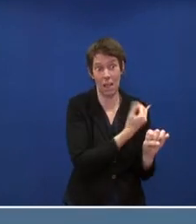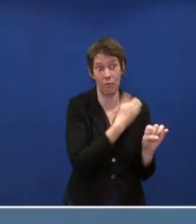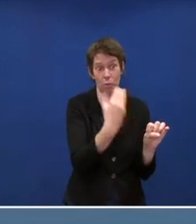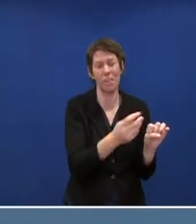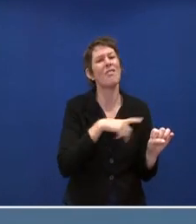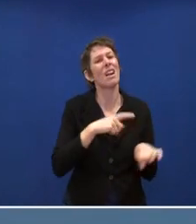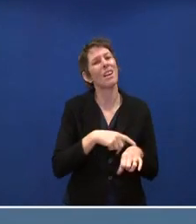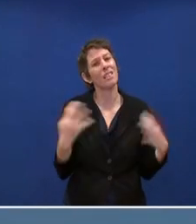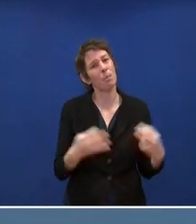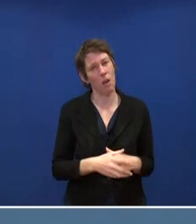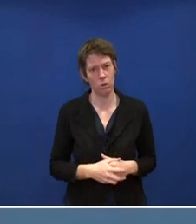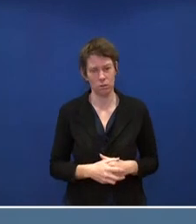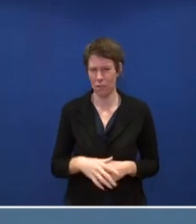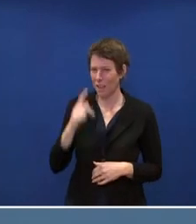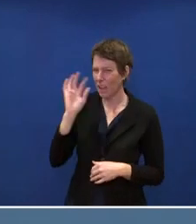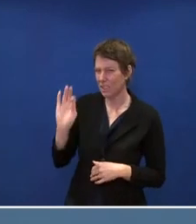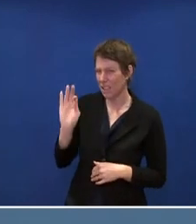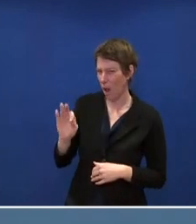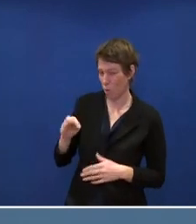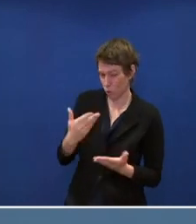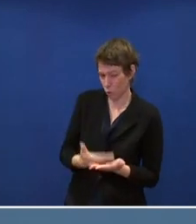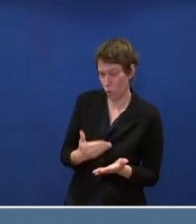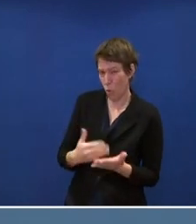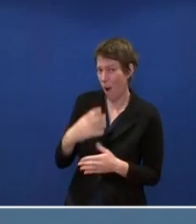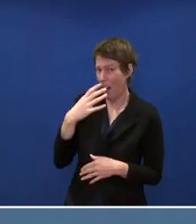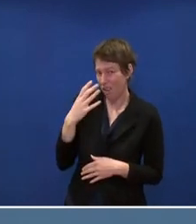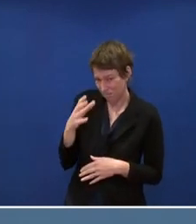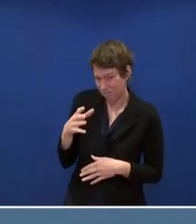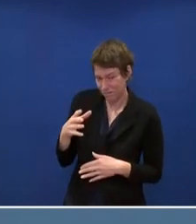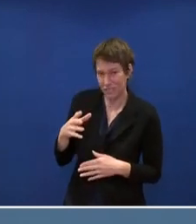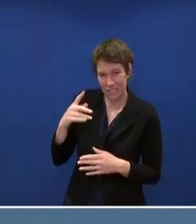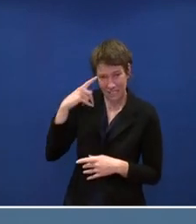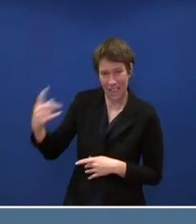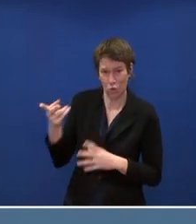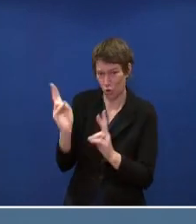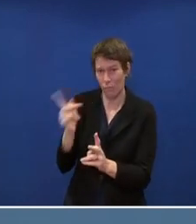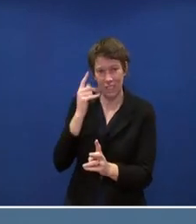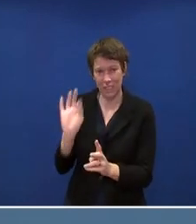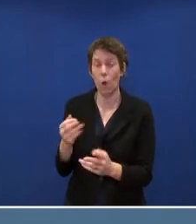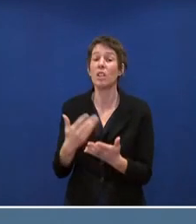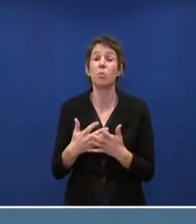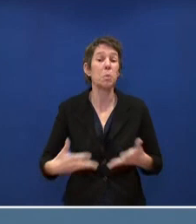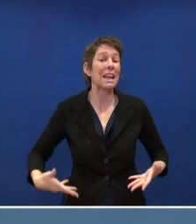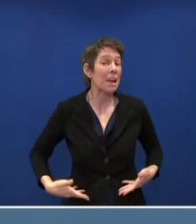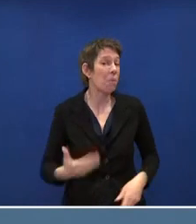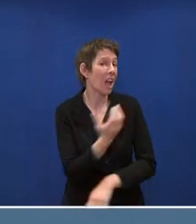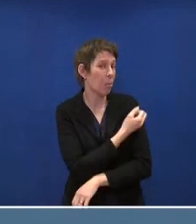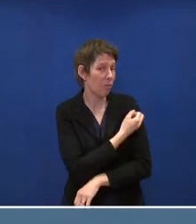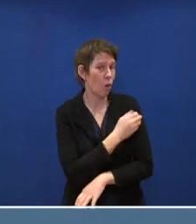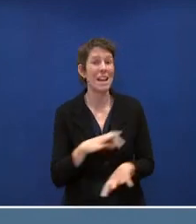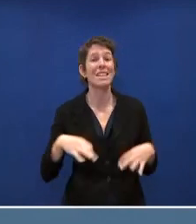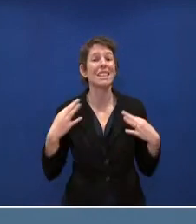Also A, weiß ich nicht, ob Ihre Annahme richtig ist. Denn was zum Beispiel Grippeimpfungen anbetrifft, da ist es im